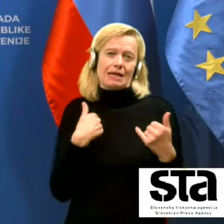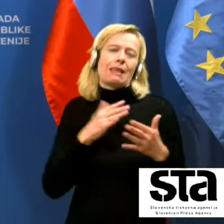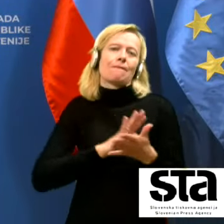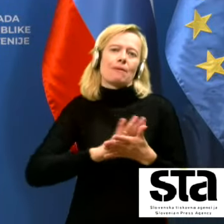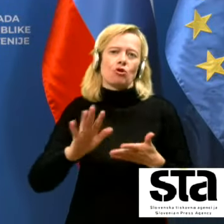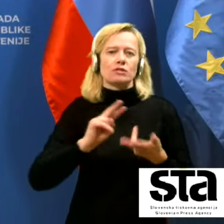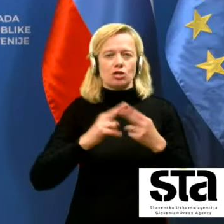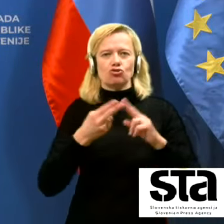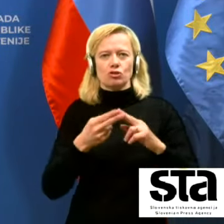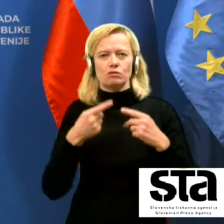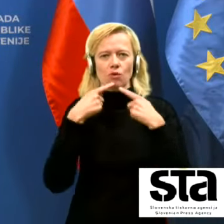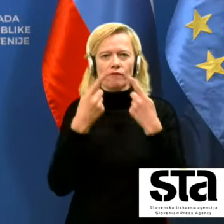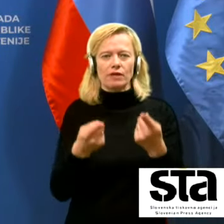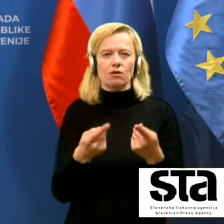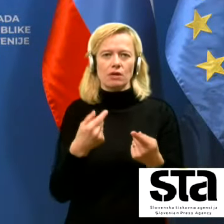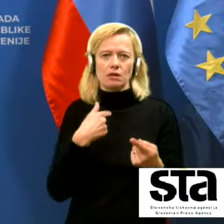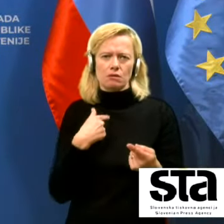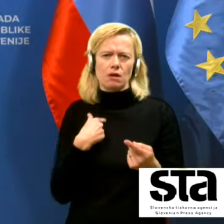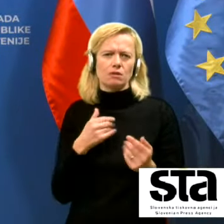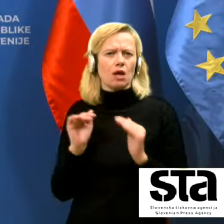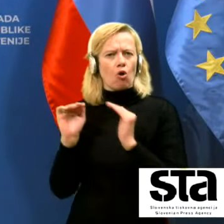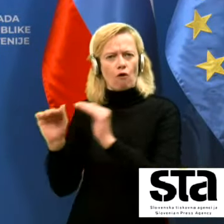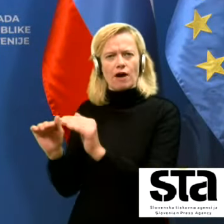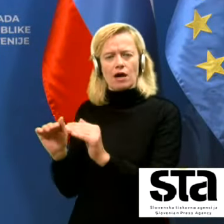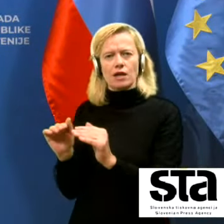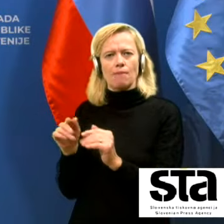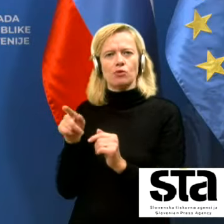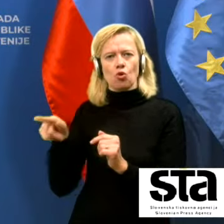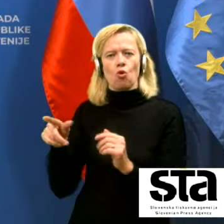povedal, zagovarjam, sveda takšno rešitev tudi sam.